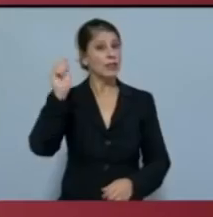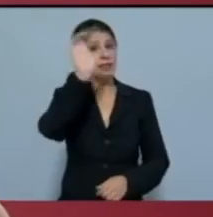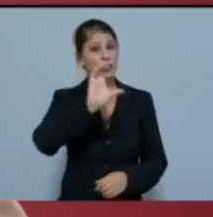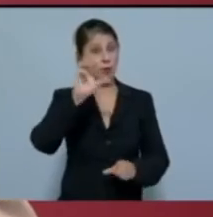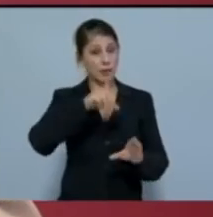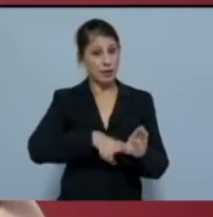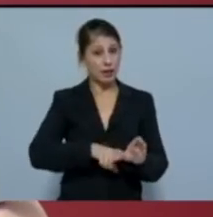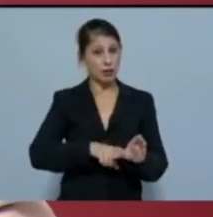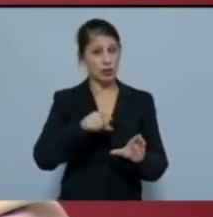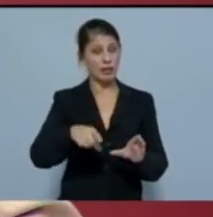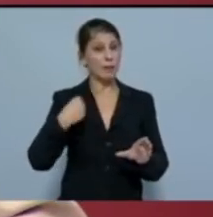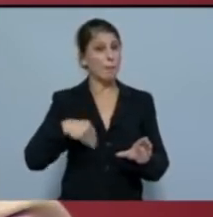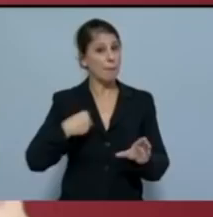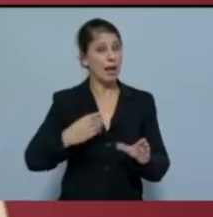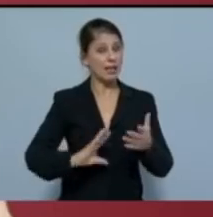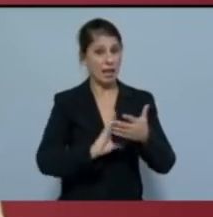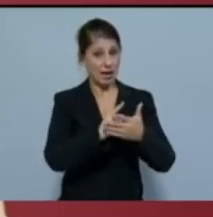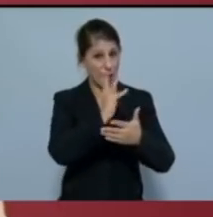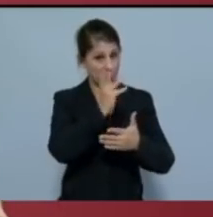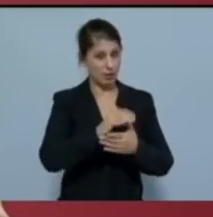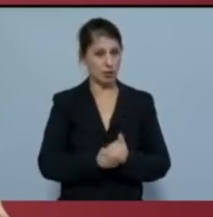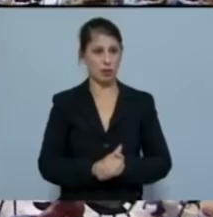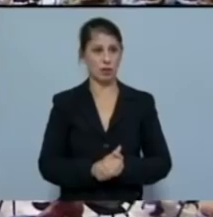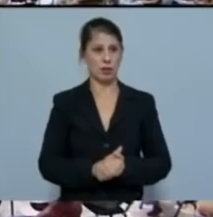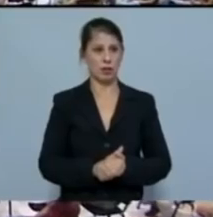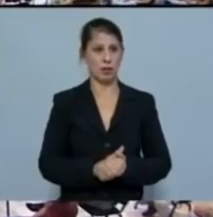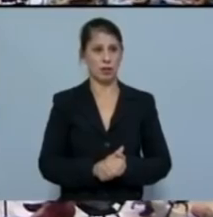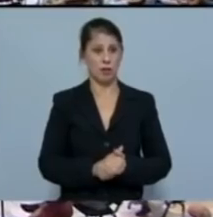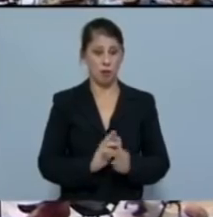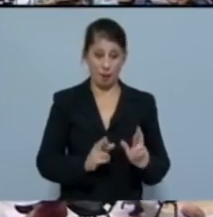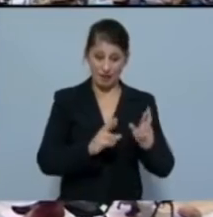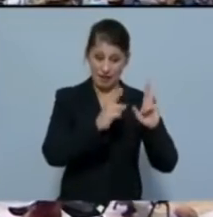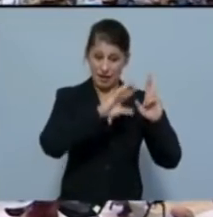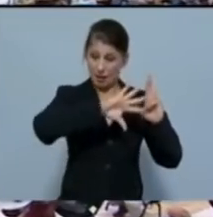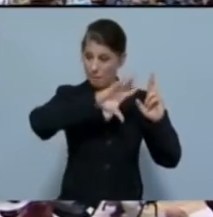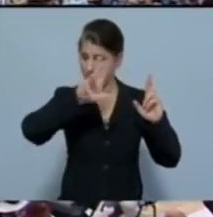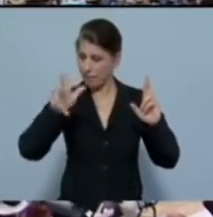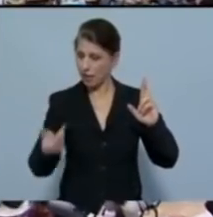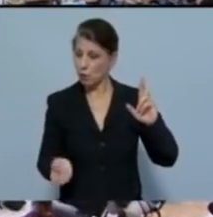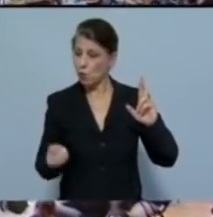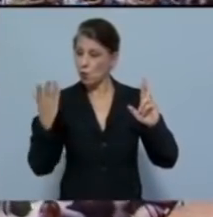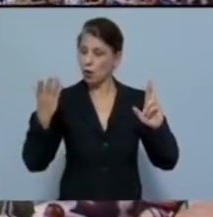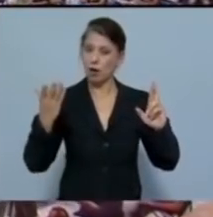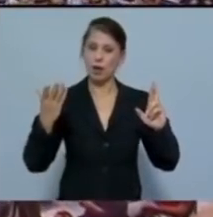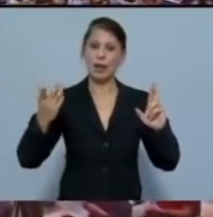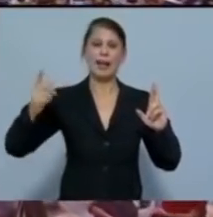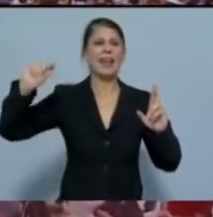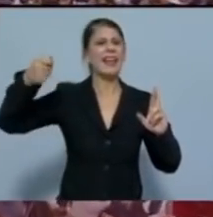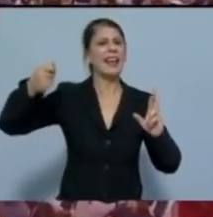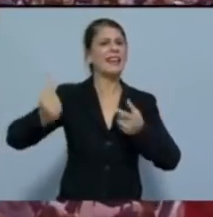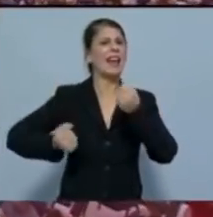Ένωσης για την πράσινη ανάπτυξη που από την ενέργεια μέχρι τα νέα ηλεκτρικά αυτοκίνητα